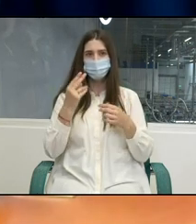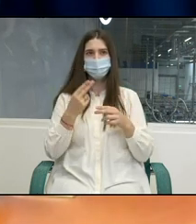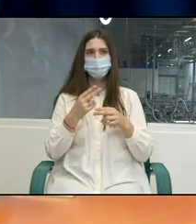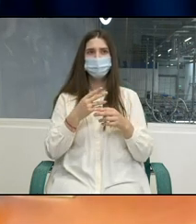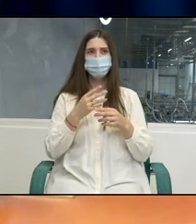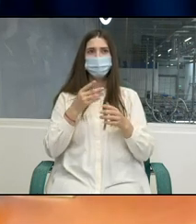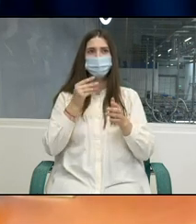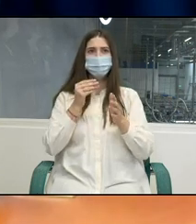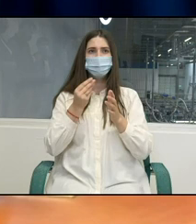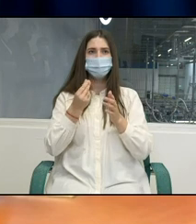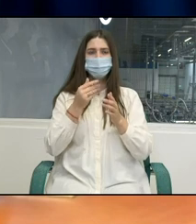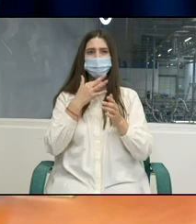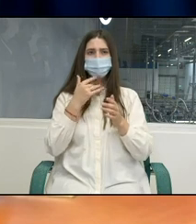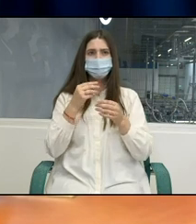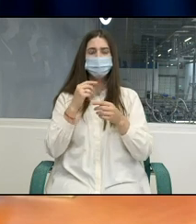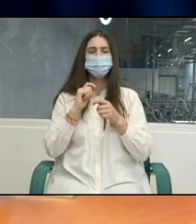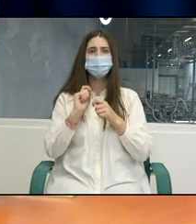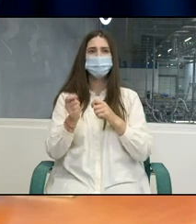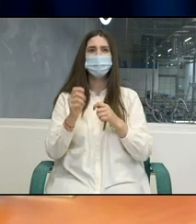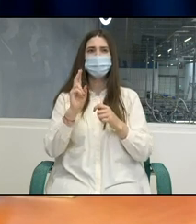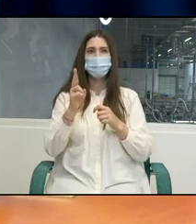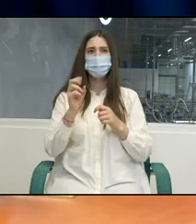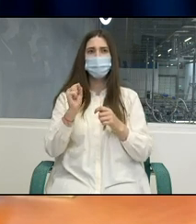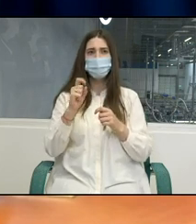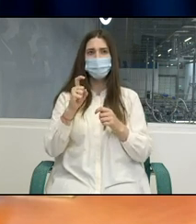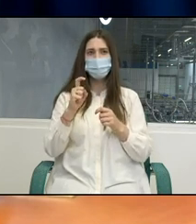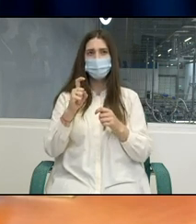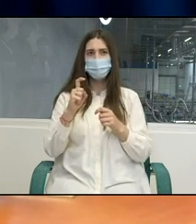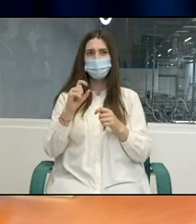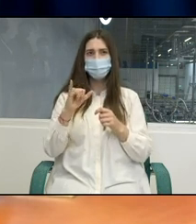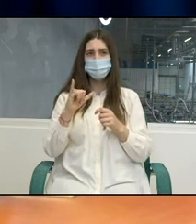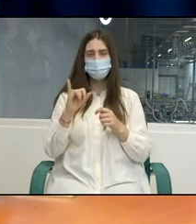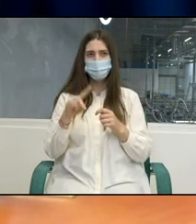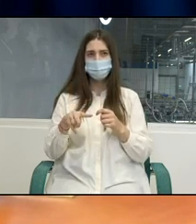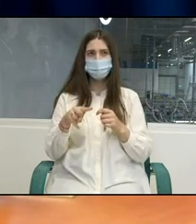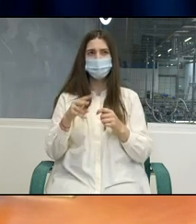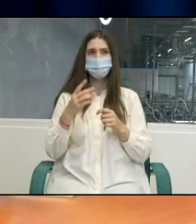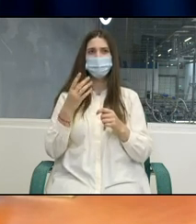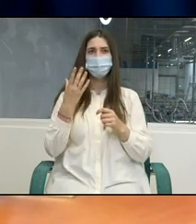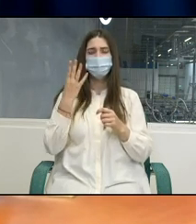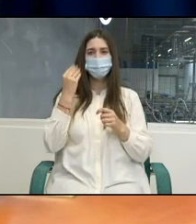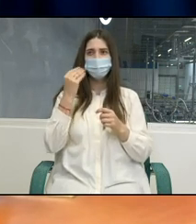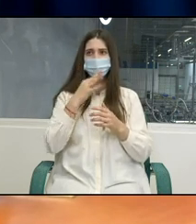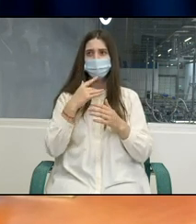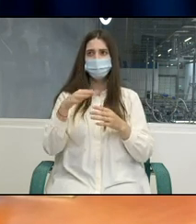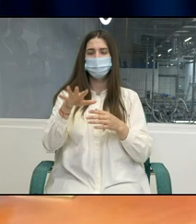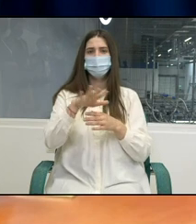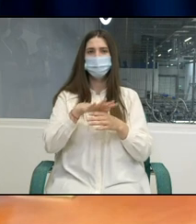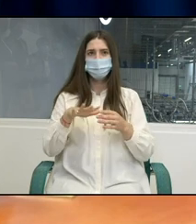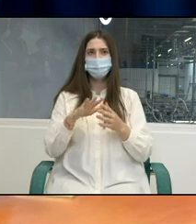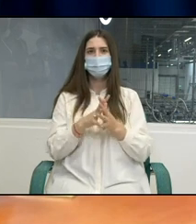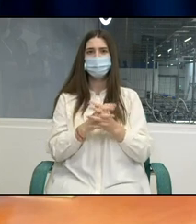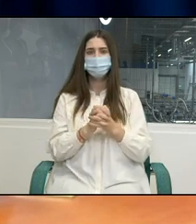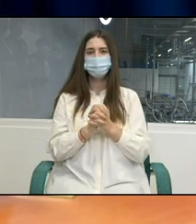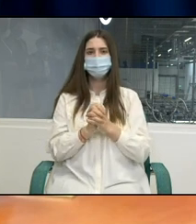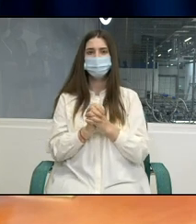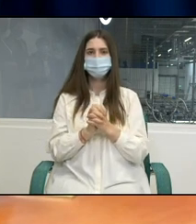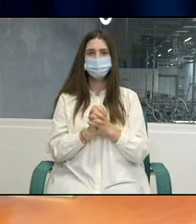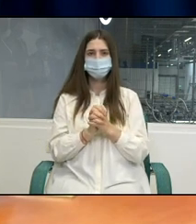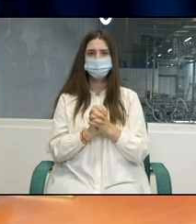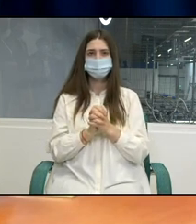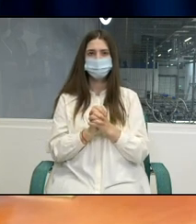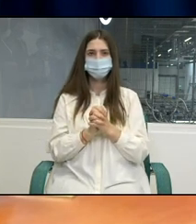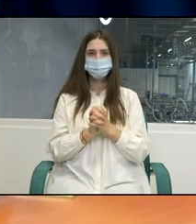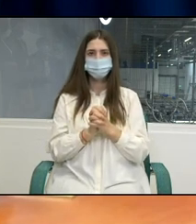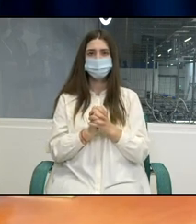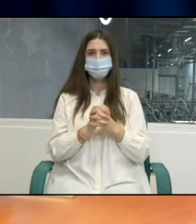CAHUL în Sudul Republicii Moldova având și înregistrând niște rezultate semnificative. Cu investiții de 400.000 de dolari